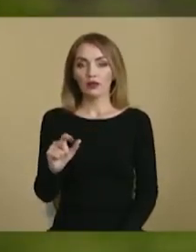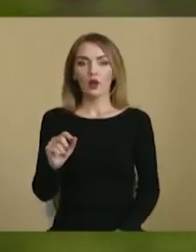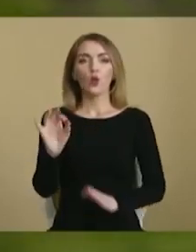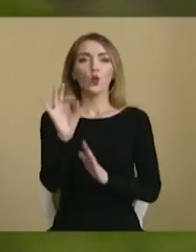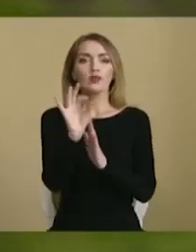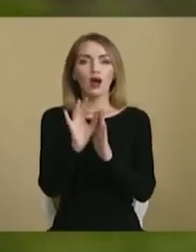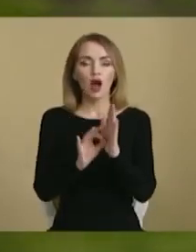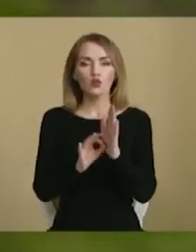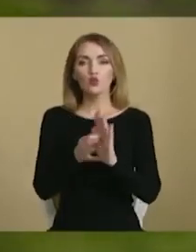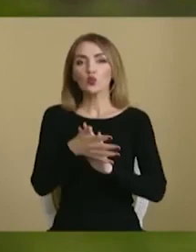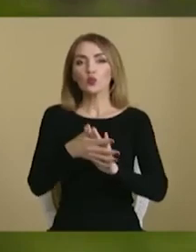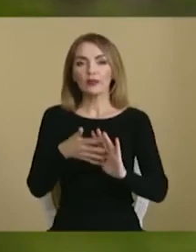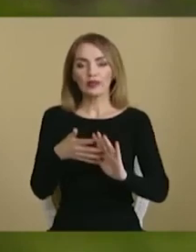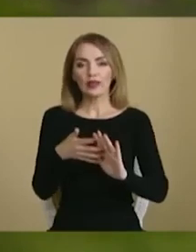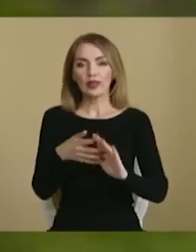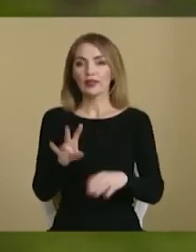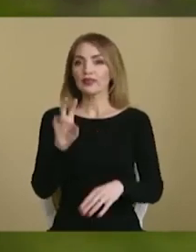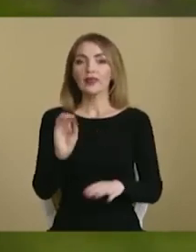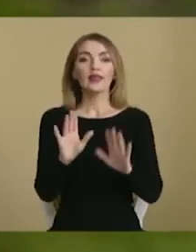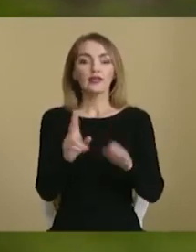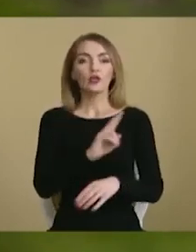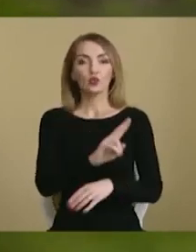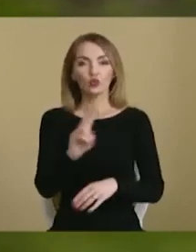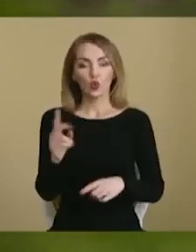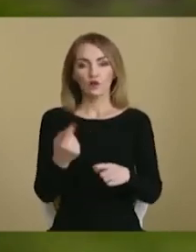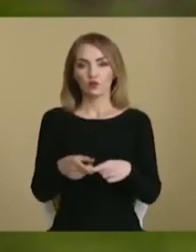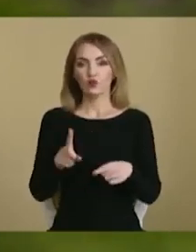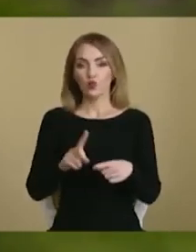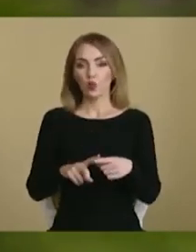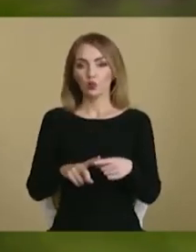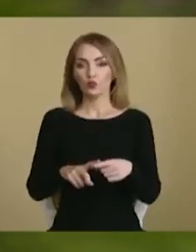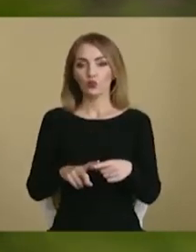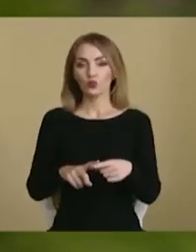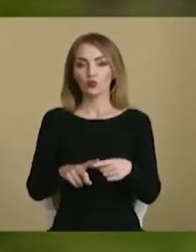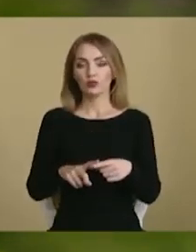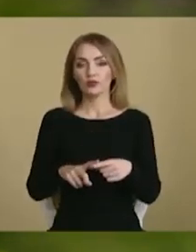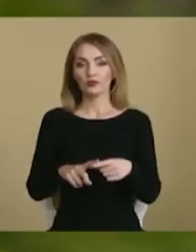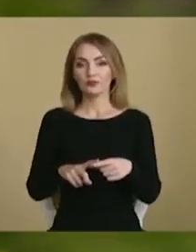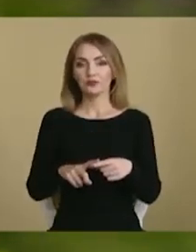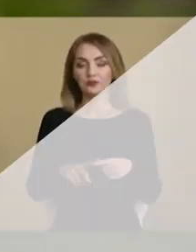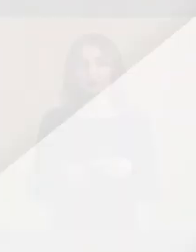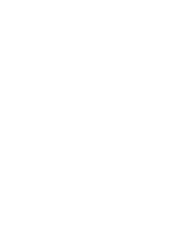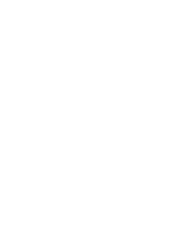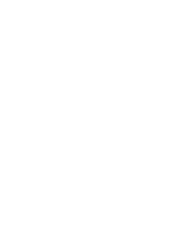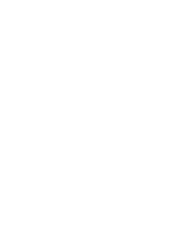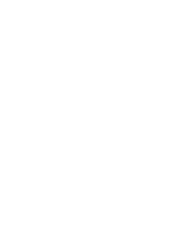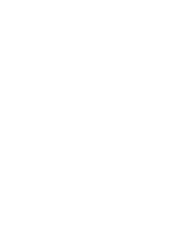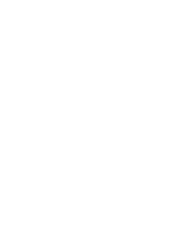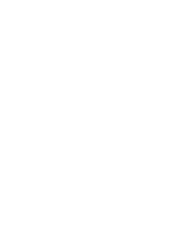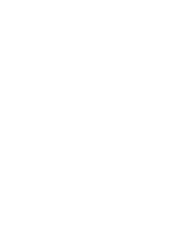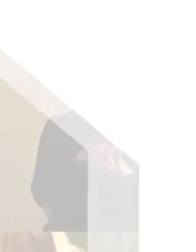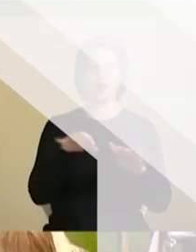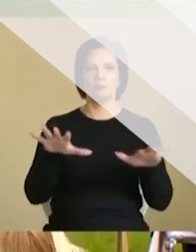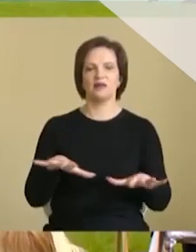одразу ви зрозумієте, не тільки хто в цьому співучасник. Що